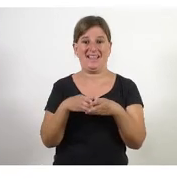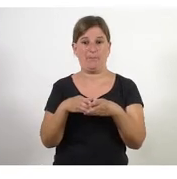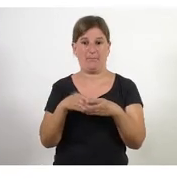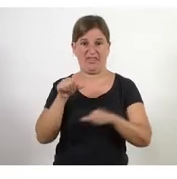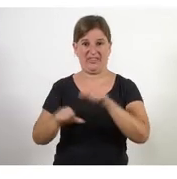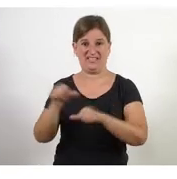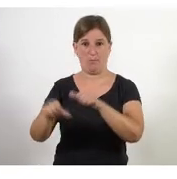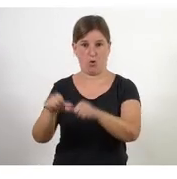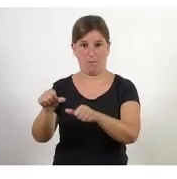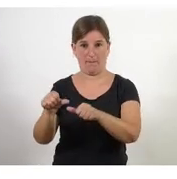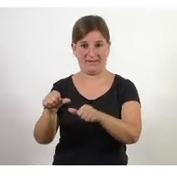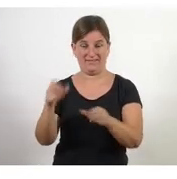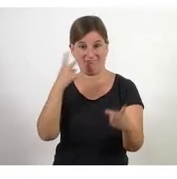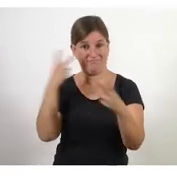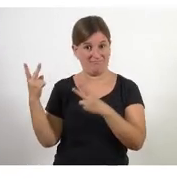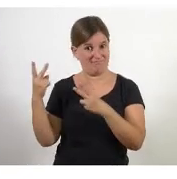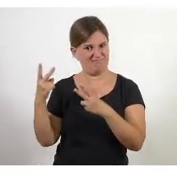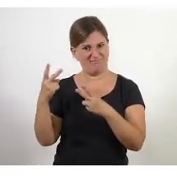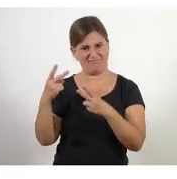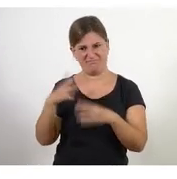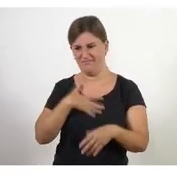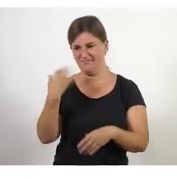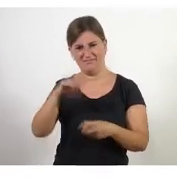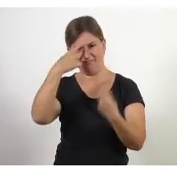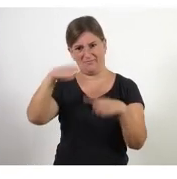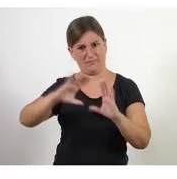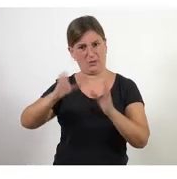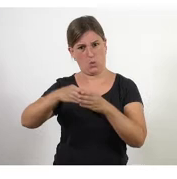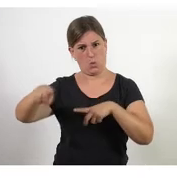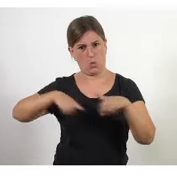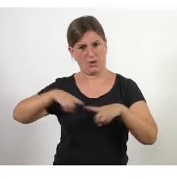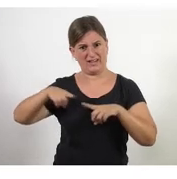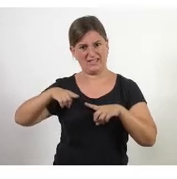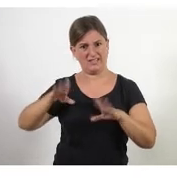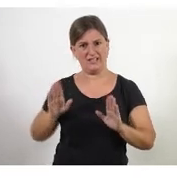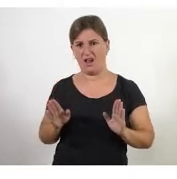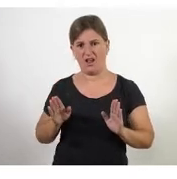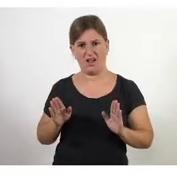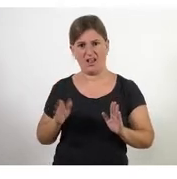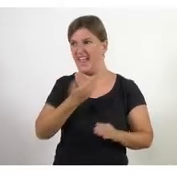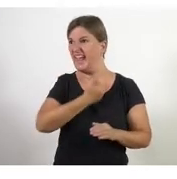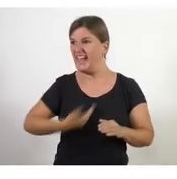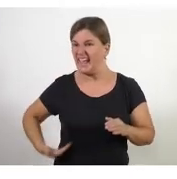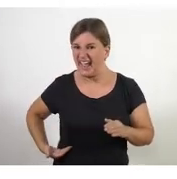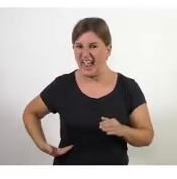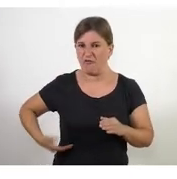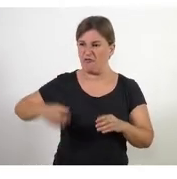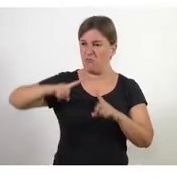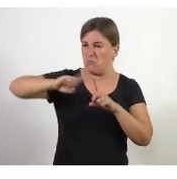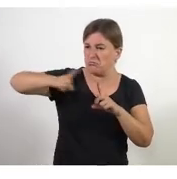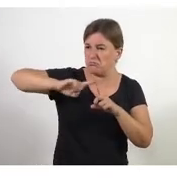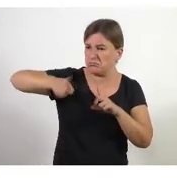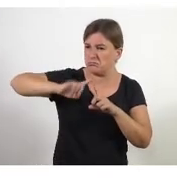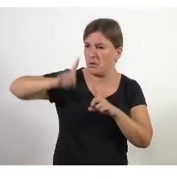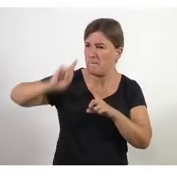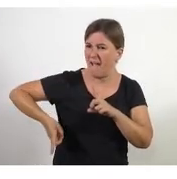un equip que és autoorganitzat en recordeu-vos és un equip que no té un cap un jefe clar clara